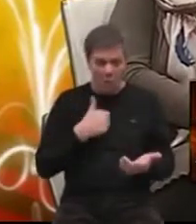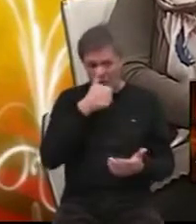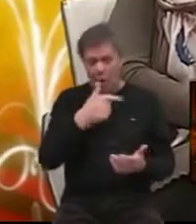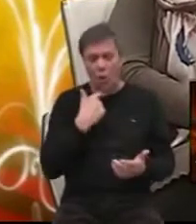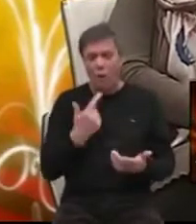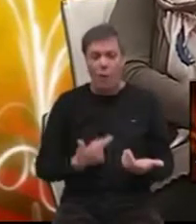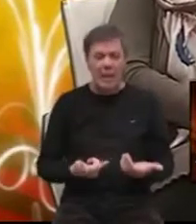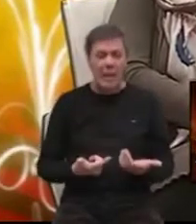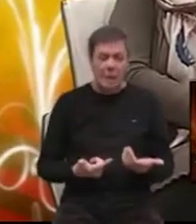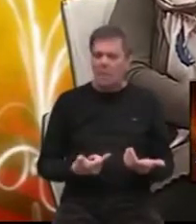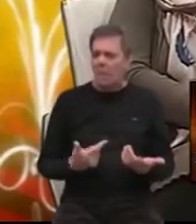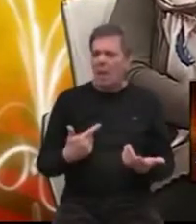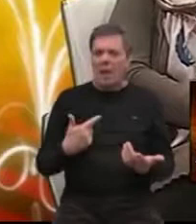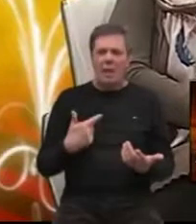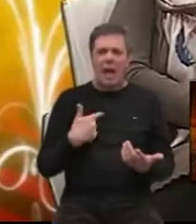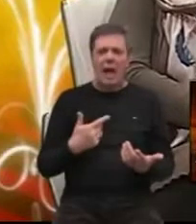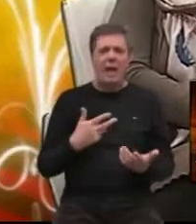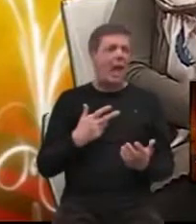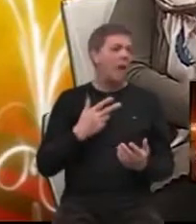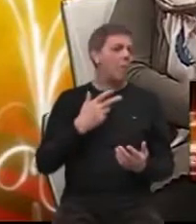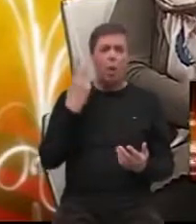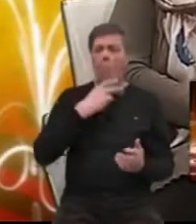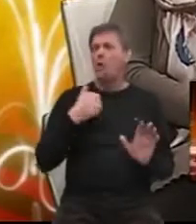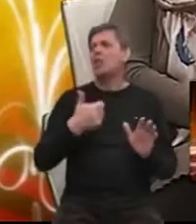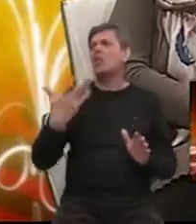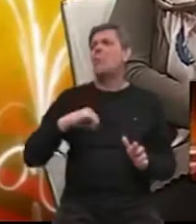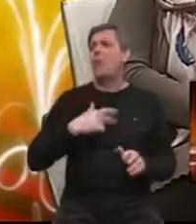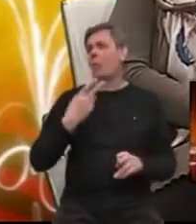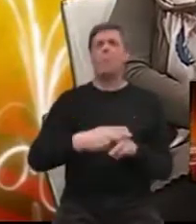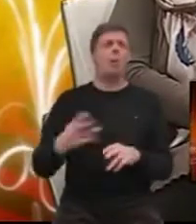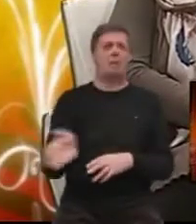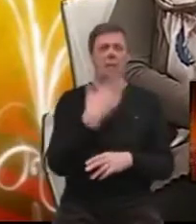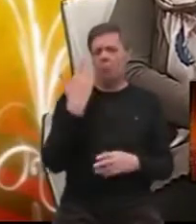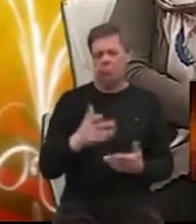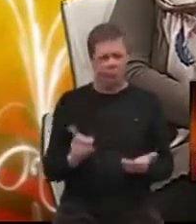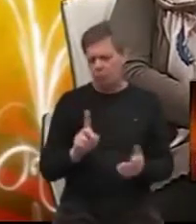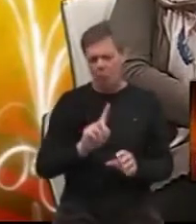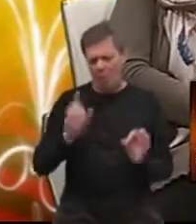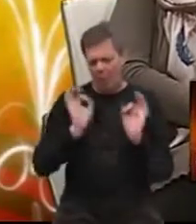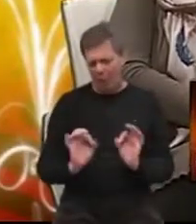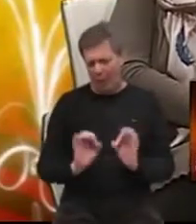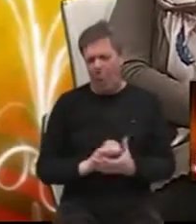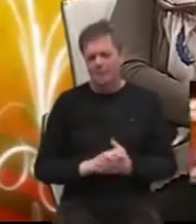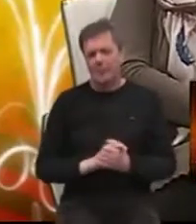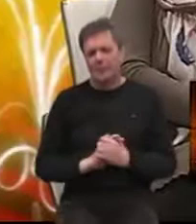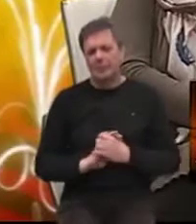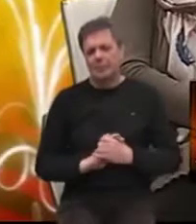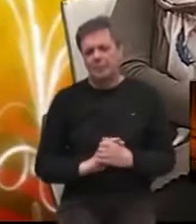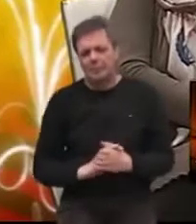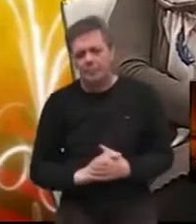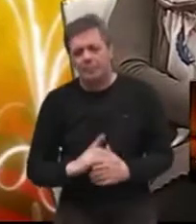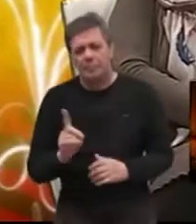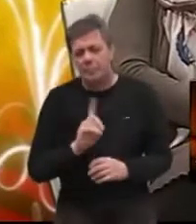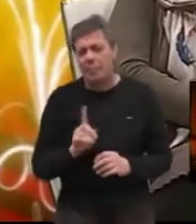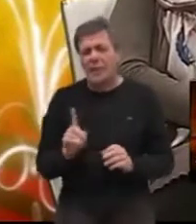govori da je normalno u 65. to li to stariji su ljudi, pa je to normalno. Dakle, nije normalno. Nije